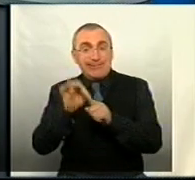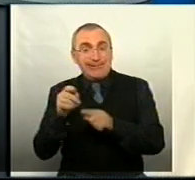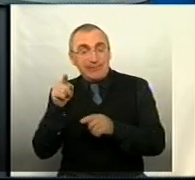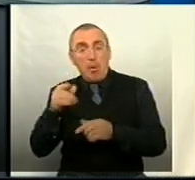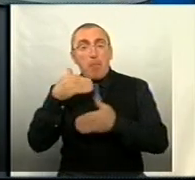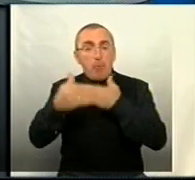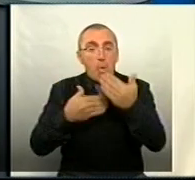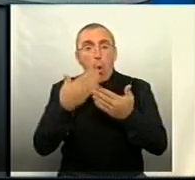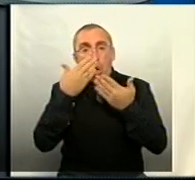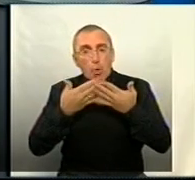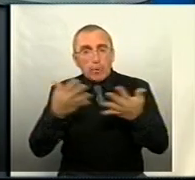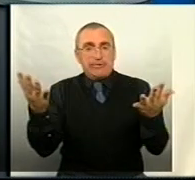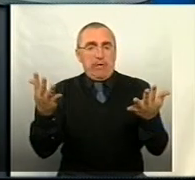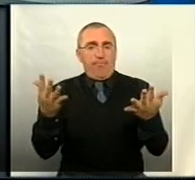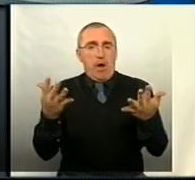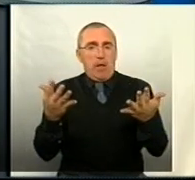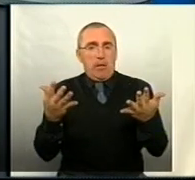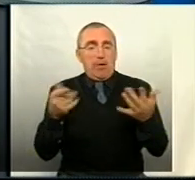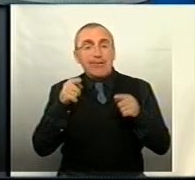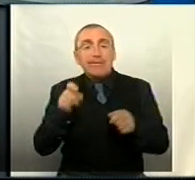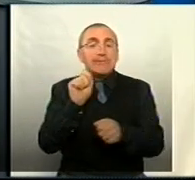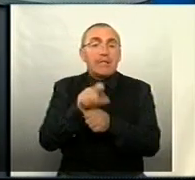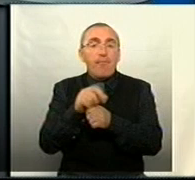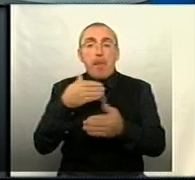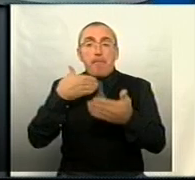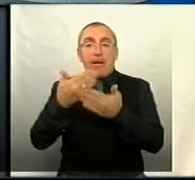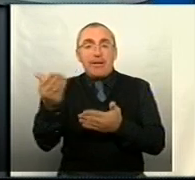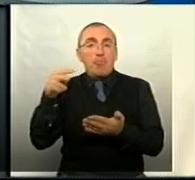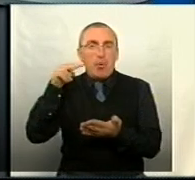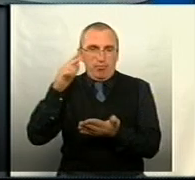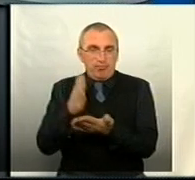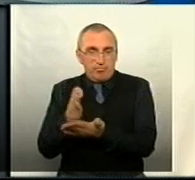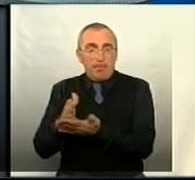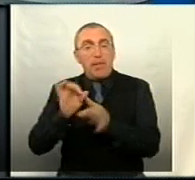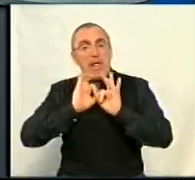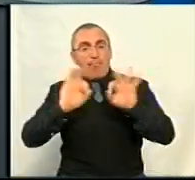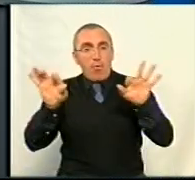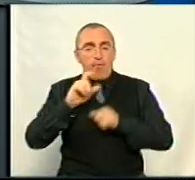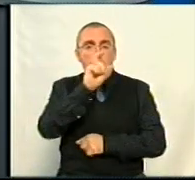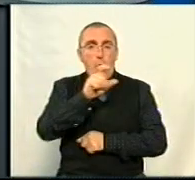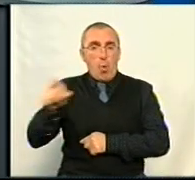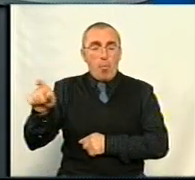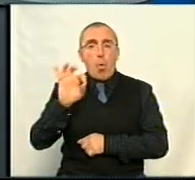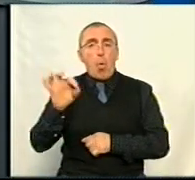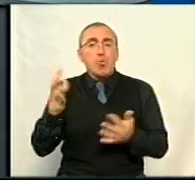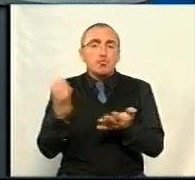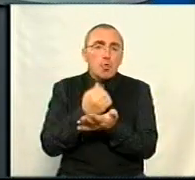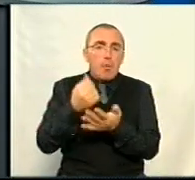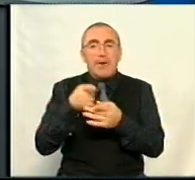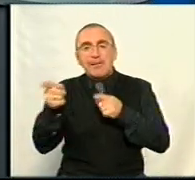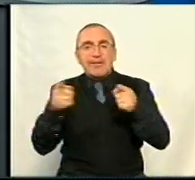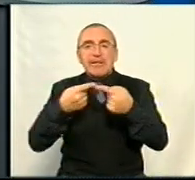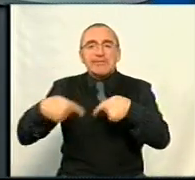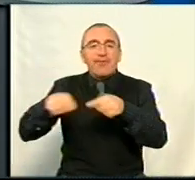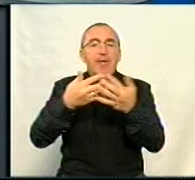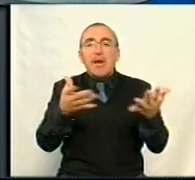покроково розкривали ті завдання, які перед ними стоять, або навіть інформували громадськість про здобутки в тій чи іншій